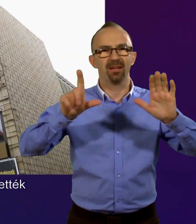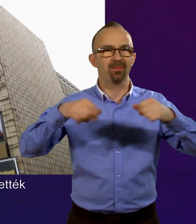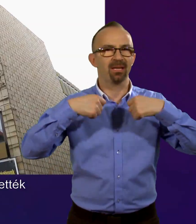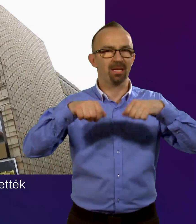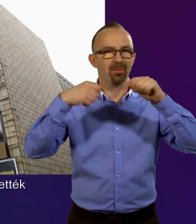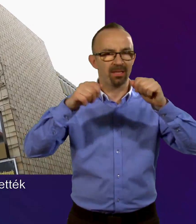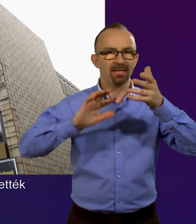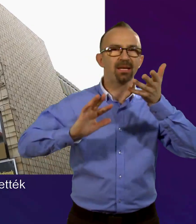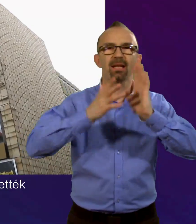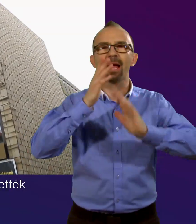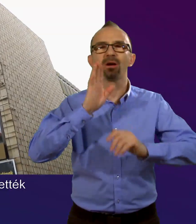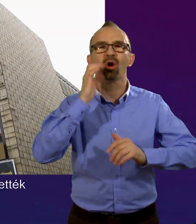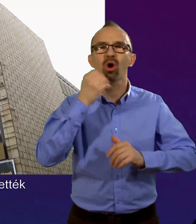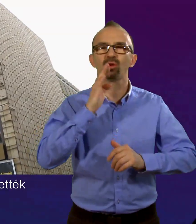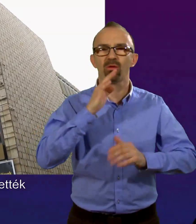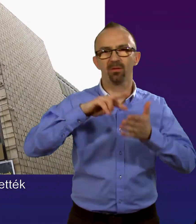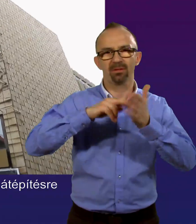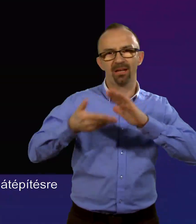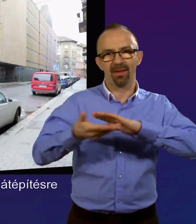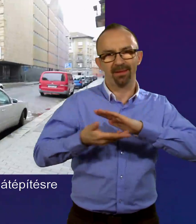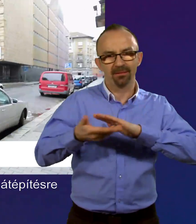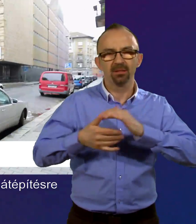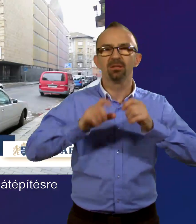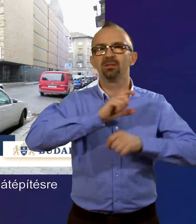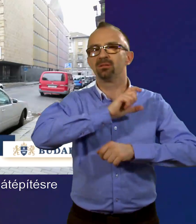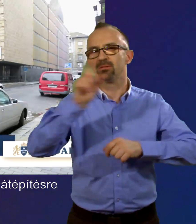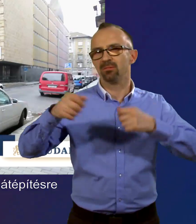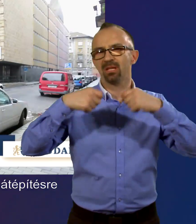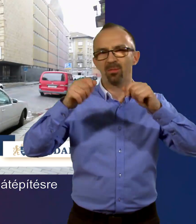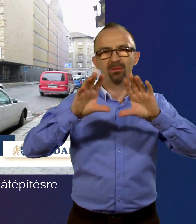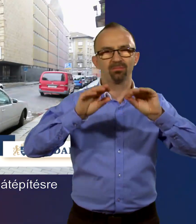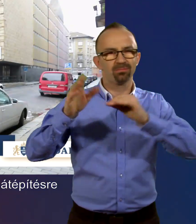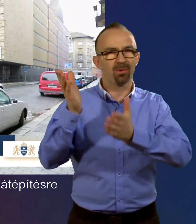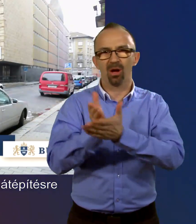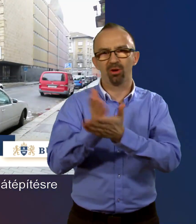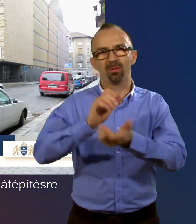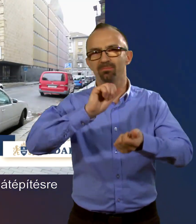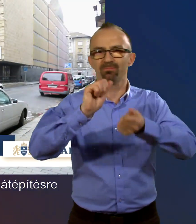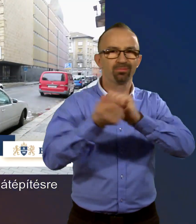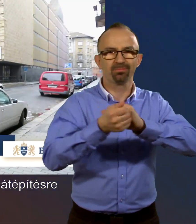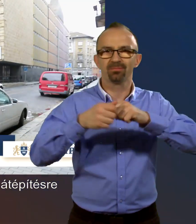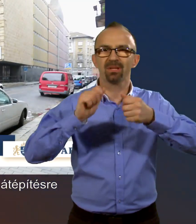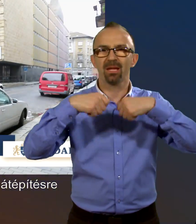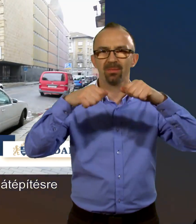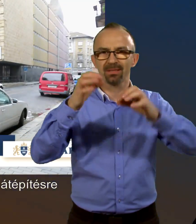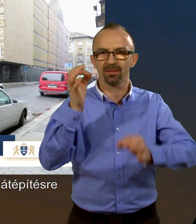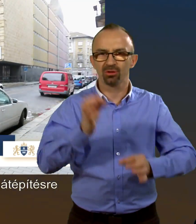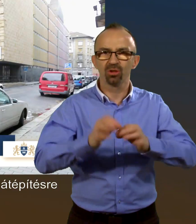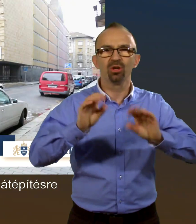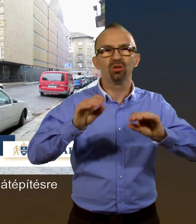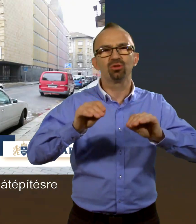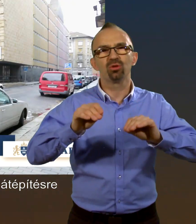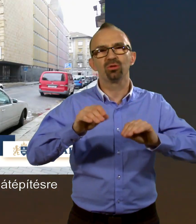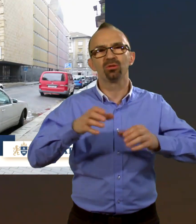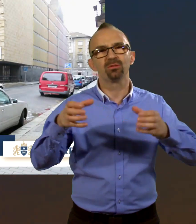építették Láng Adolf tervei szerint. Azóta az épület számtalan alkalommal átépítésre került, és számos